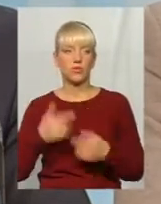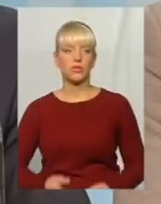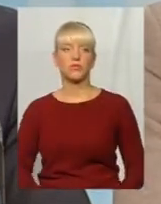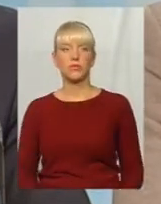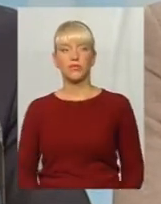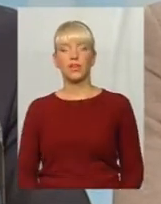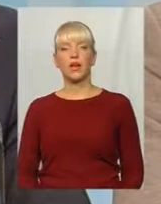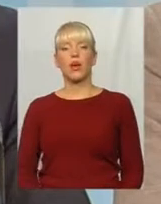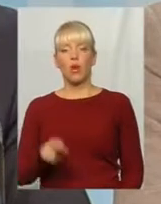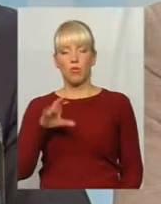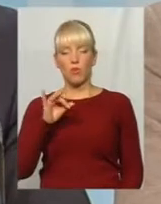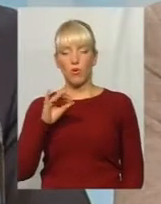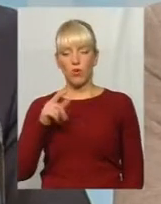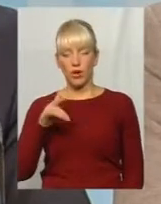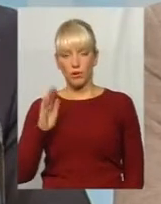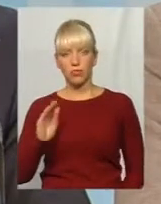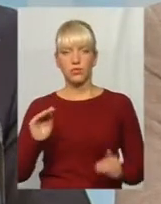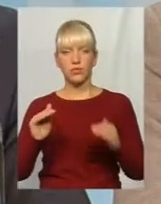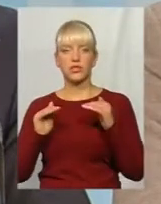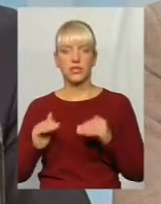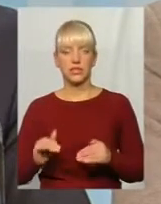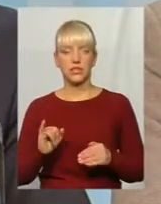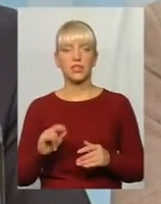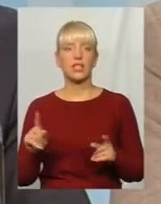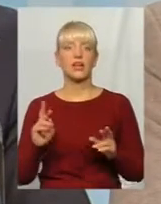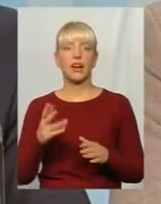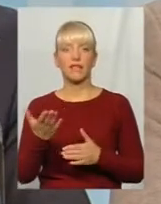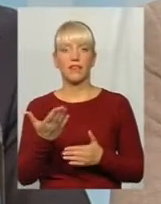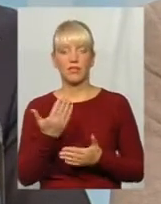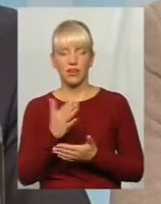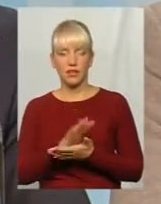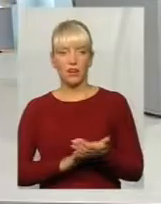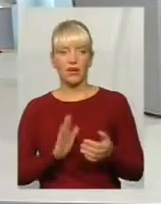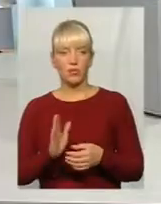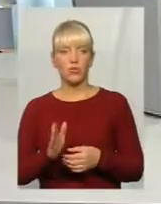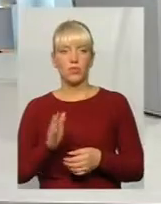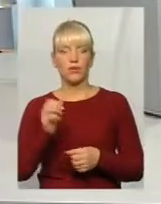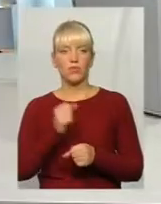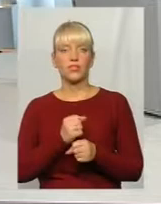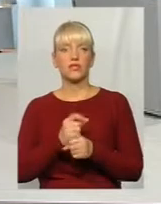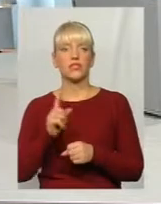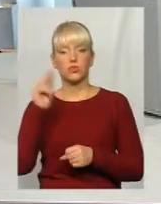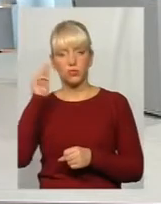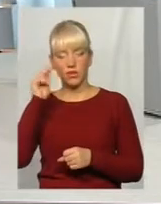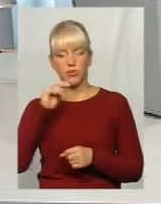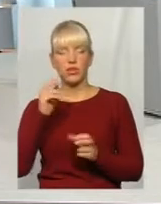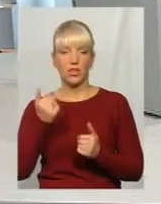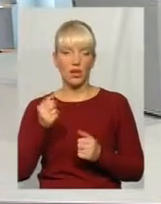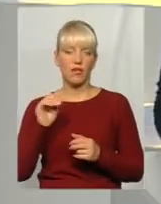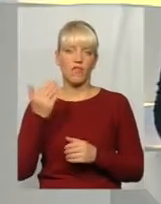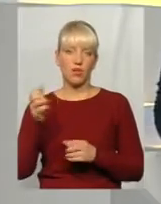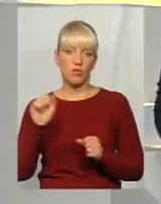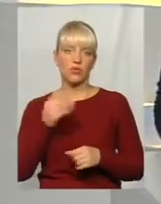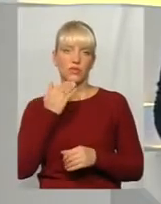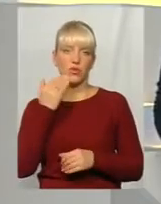пороги знижать, снизить. І як ви далі будете працювати, так, що вони навчилися. Так, вони можуть звернутися до окремих